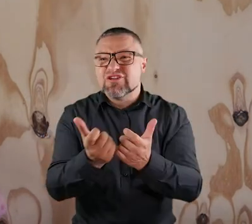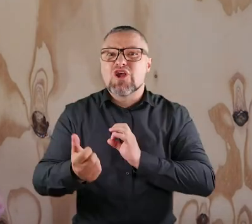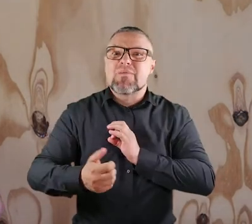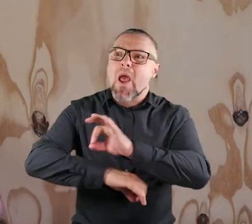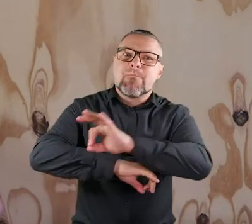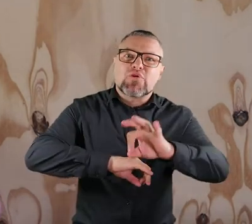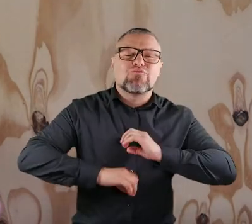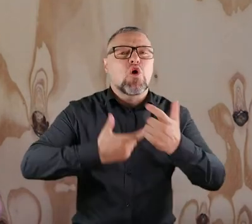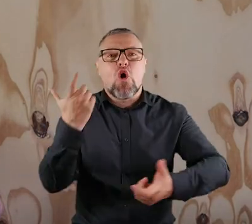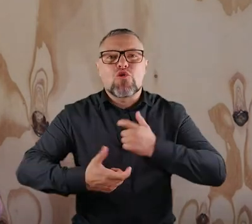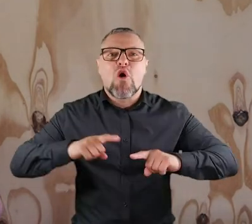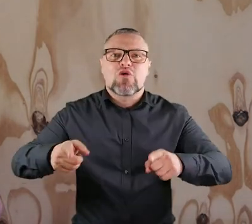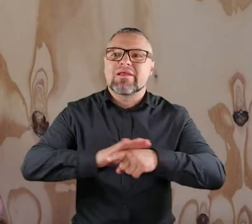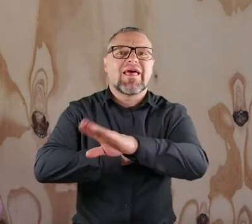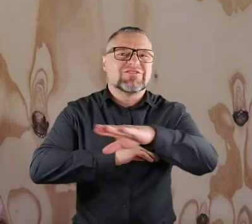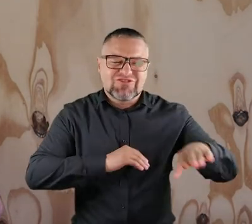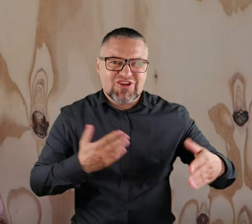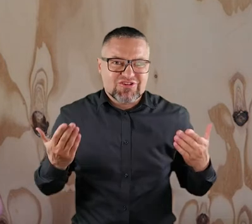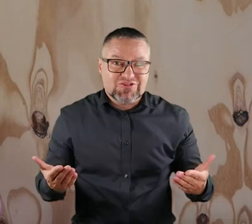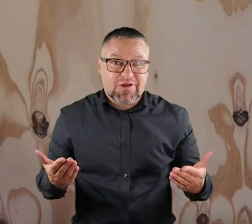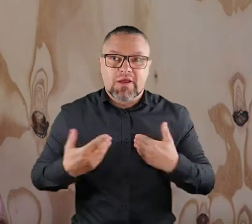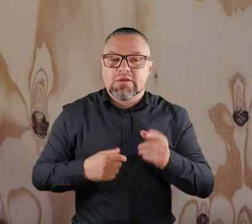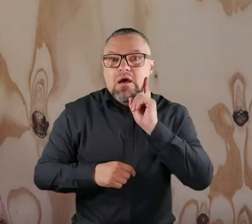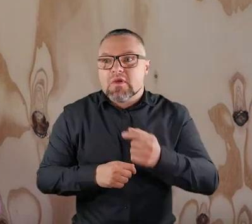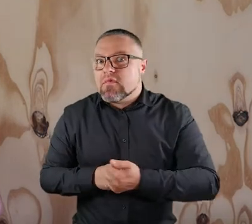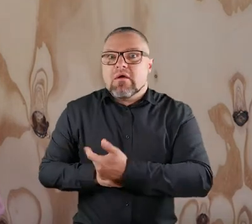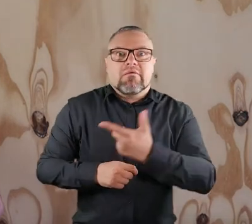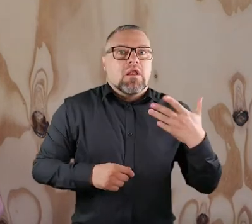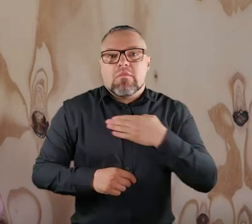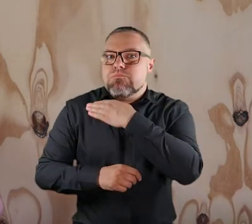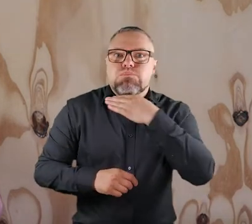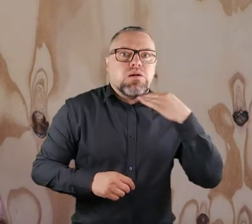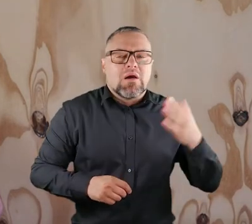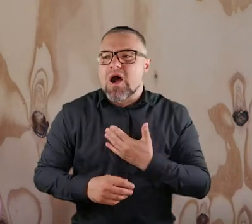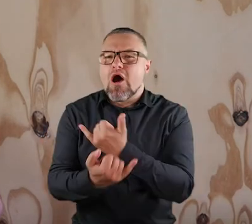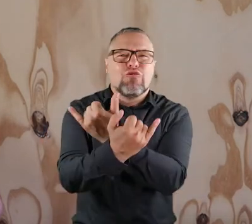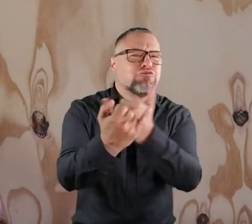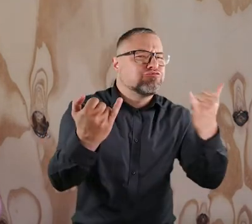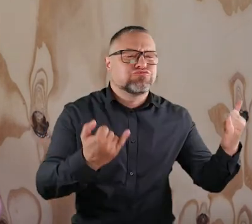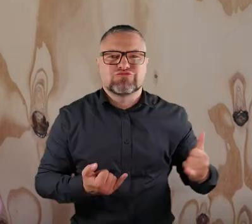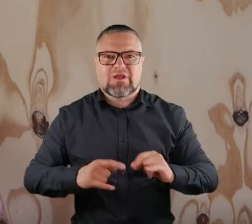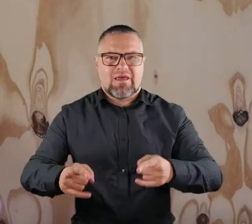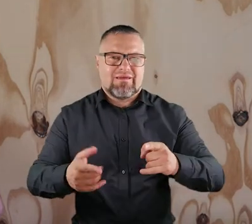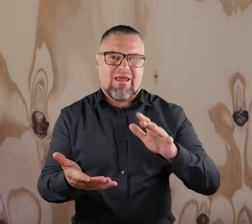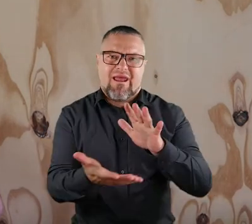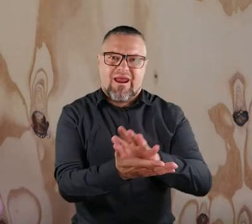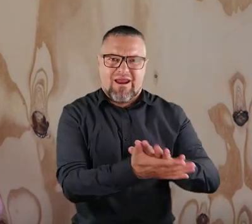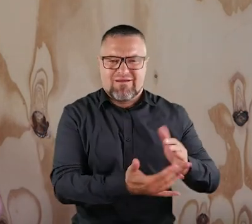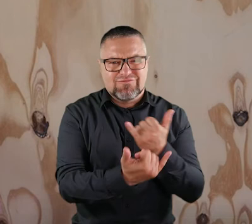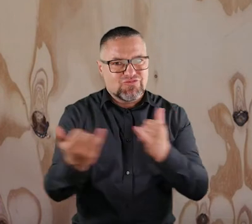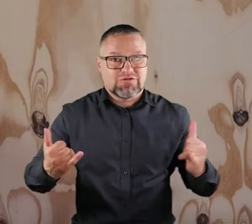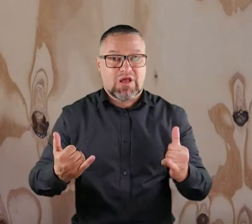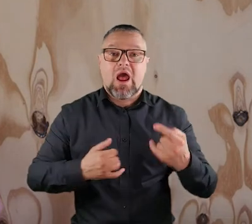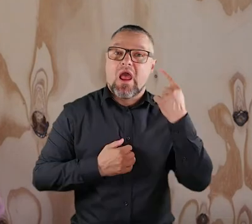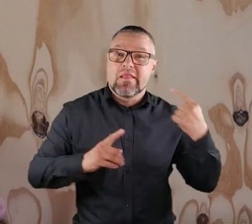wszystkich projektach, jakie organizujemy dla naszych podopiecznych. Jest ich naprawdę dużo i mają bardzo różny charakter. Natomiast w tym